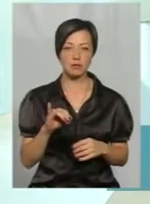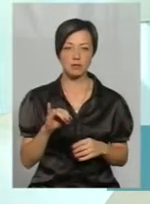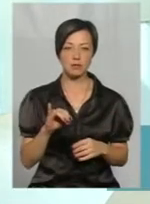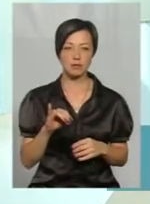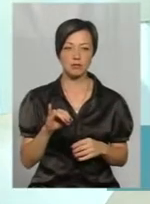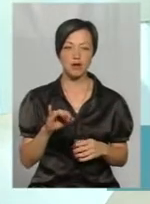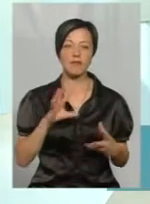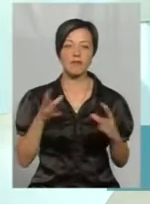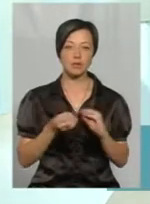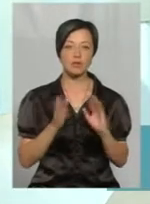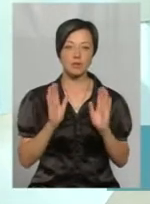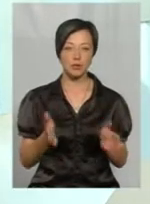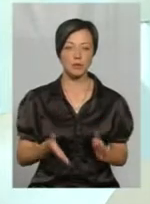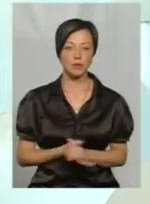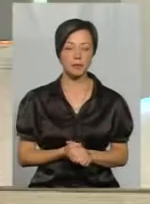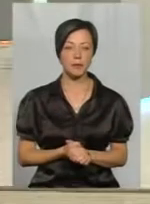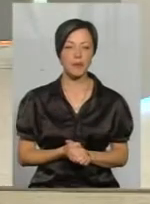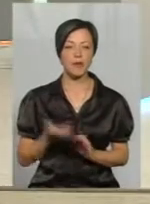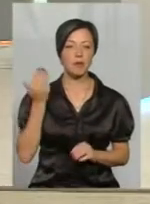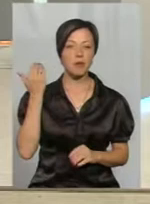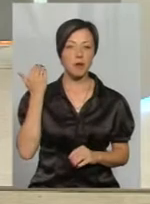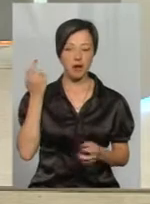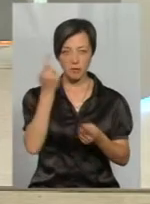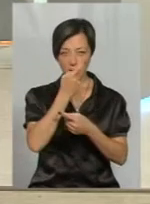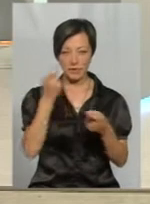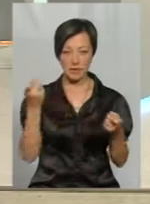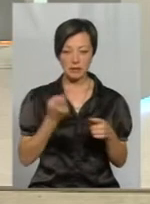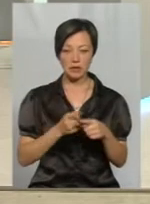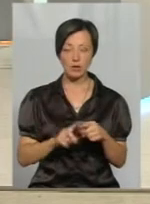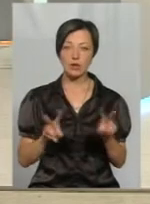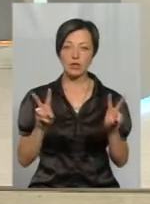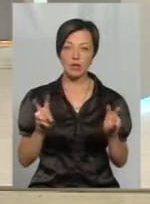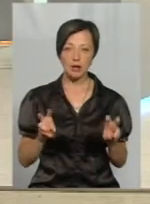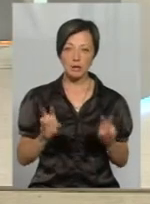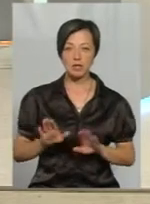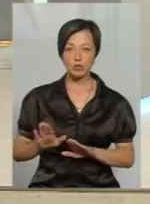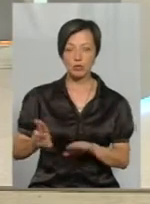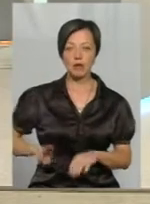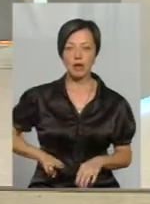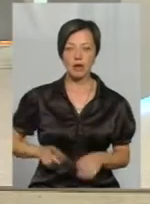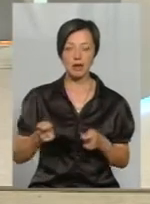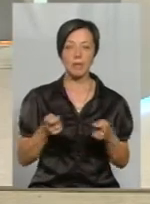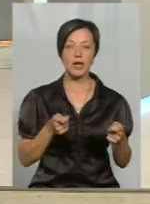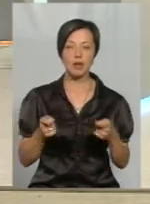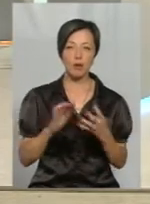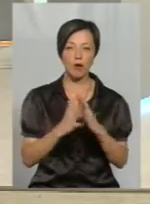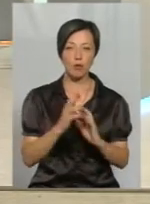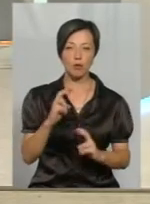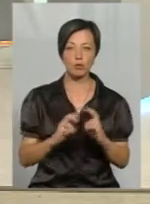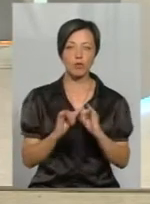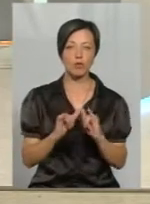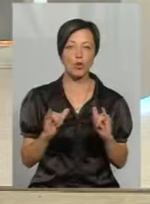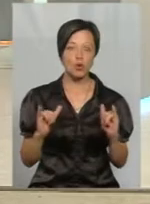висновки будуть. В попередньому ефірі, як я вже згадувала, на цю тему заступник директора Департаменту агропромислового